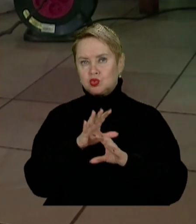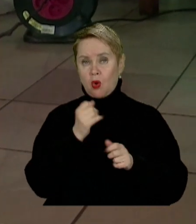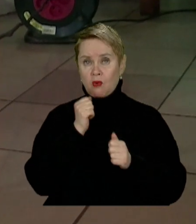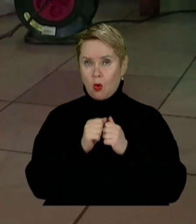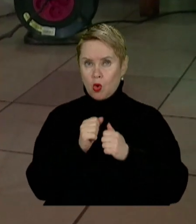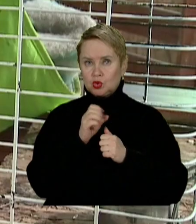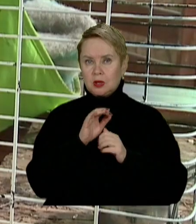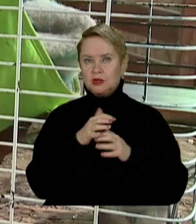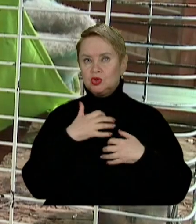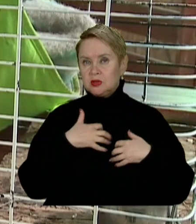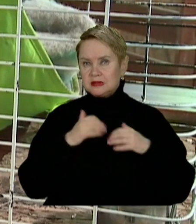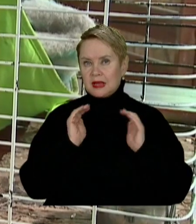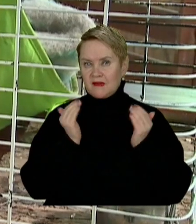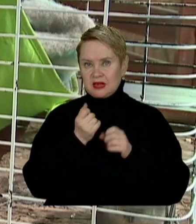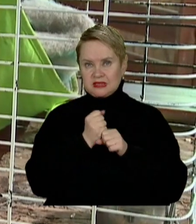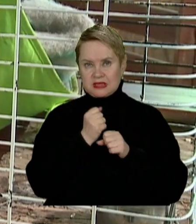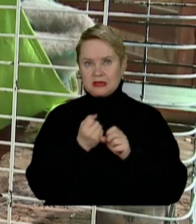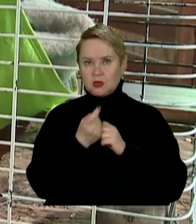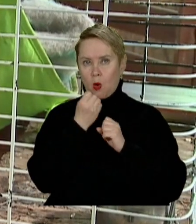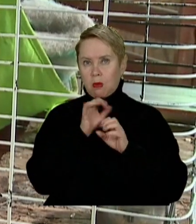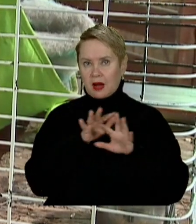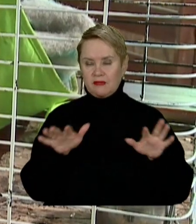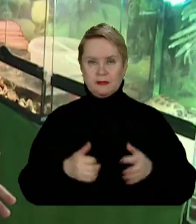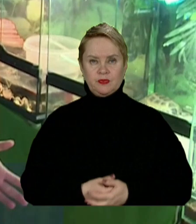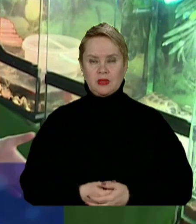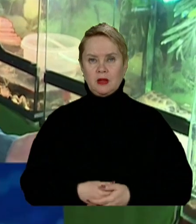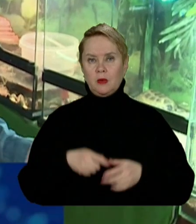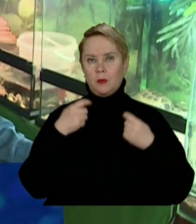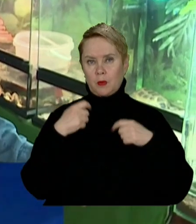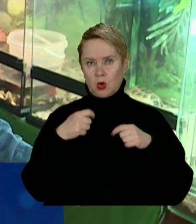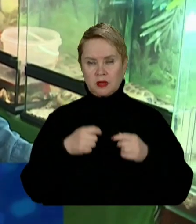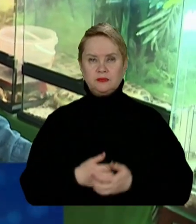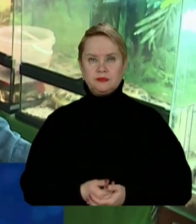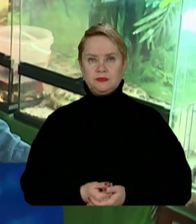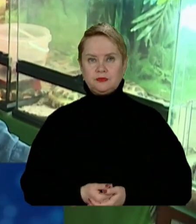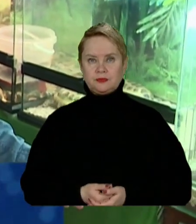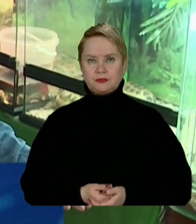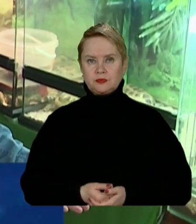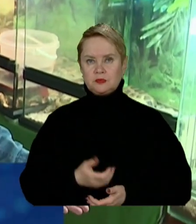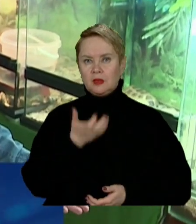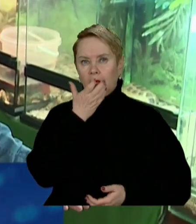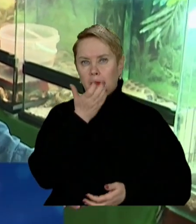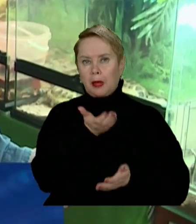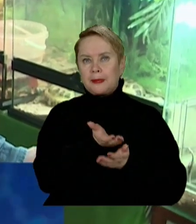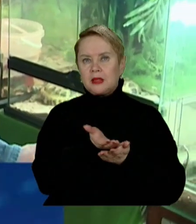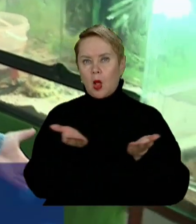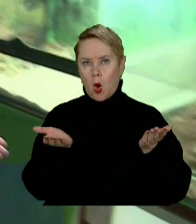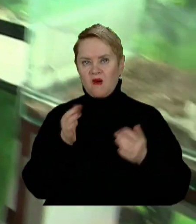в кожному тераріумі додатково зробили джерела обігріву. Продається теплопідлога, яку